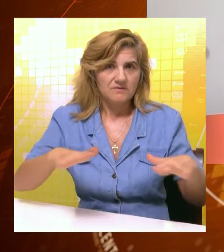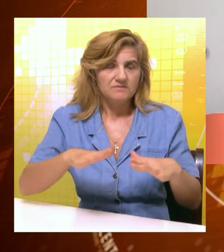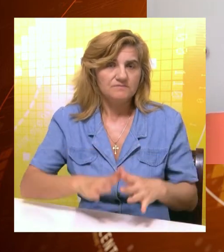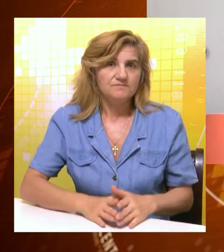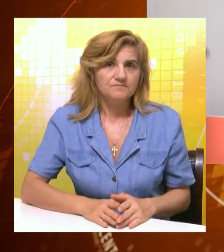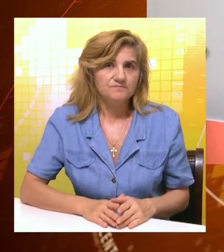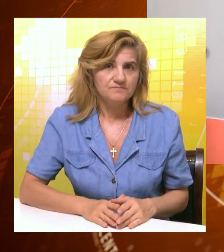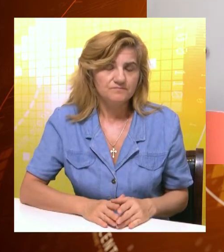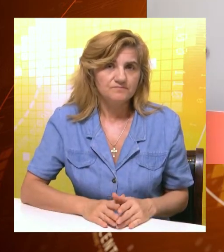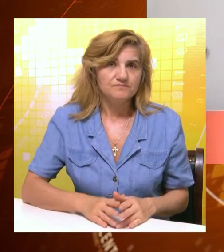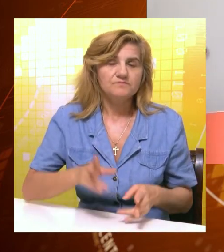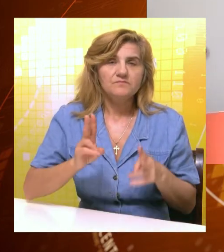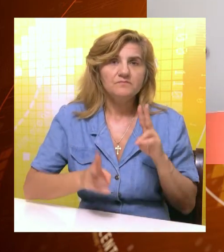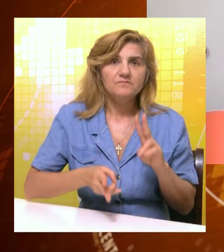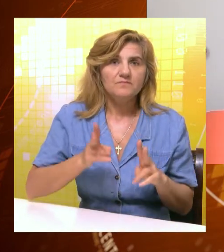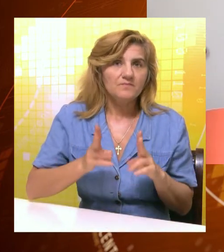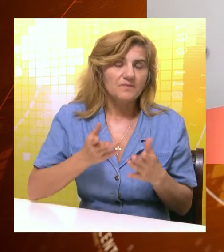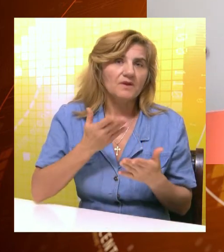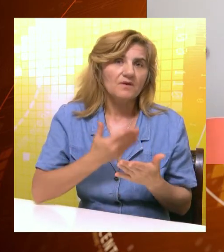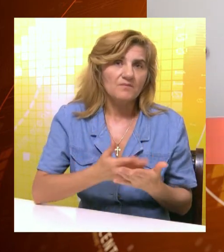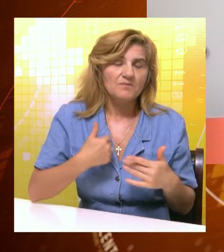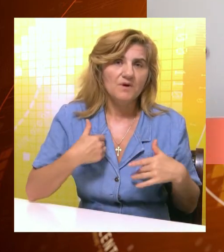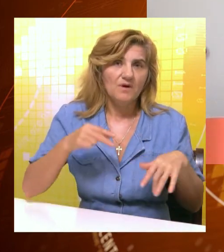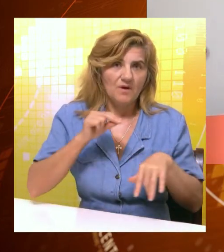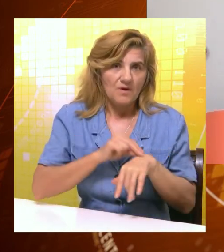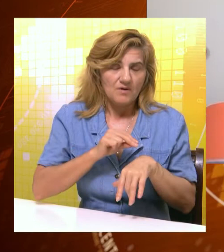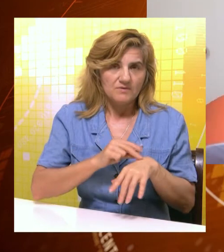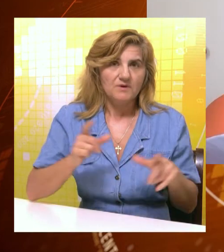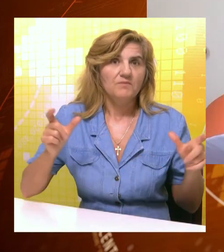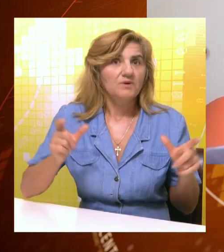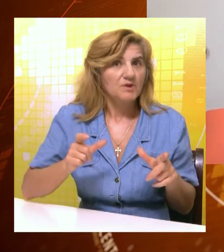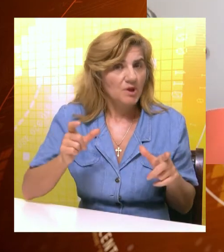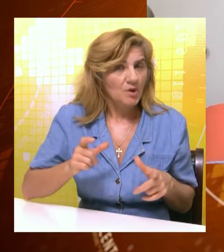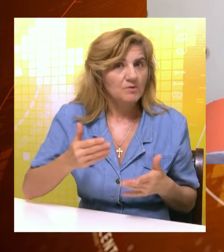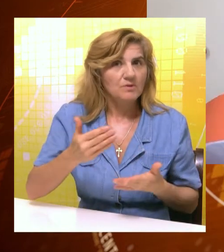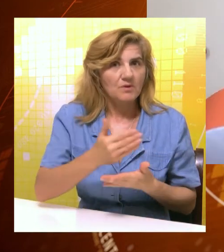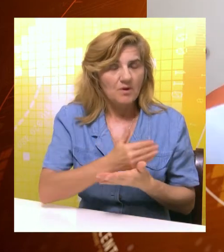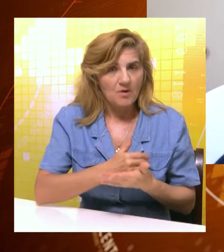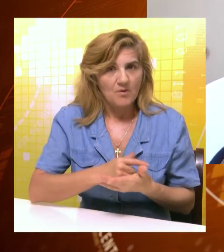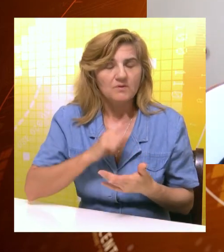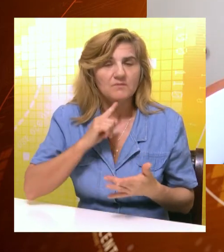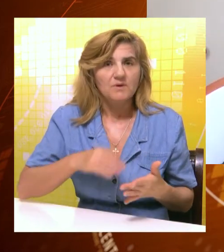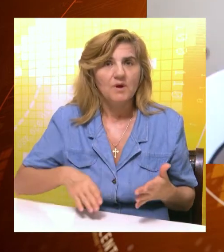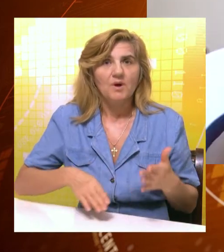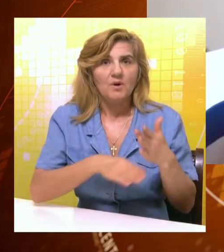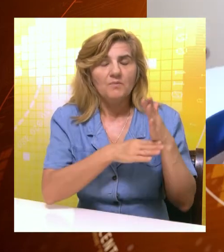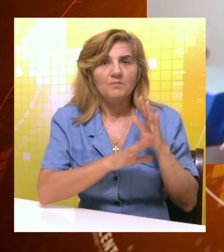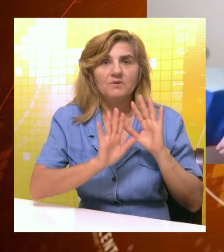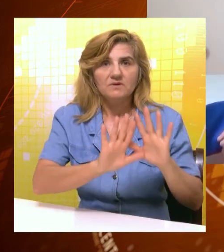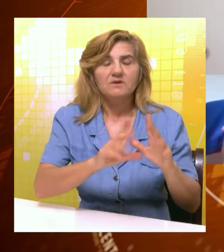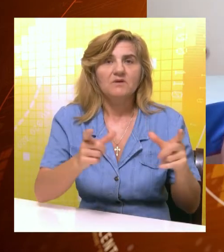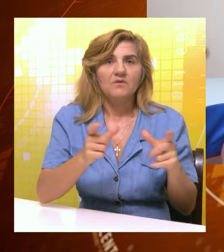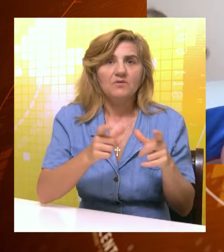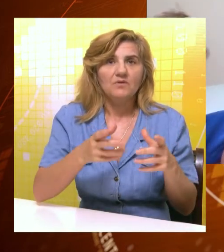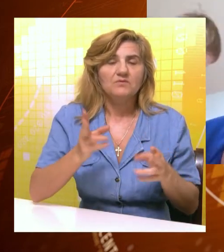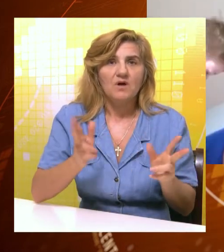javnih radova da bi na neki način se osjećali i društveno korisni i da bi pomogli njihovoj